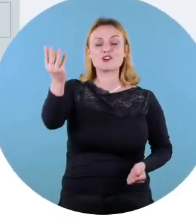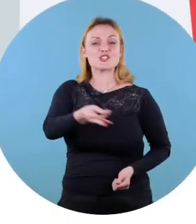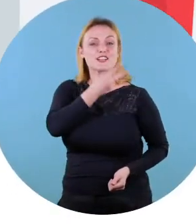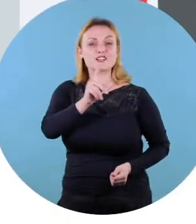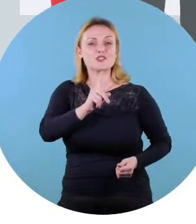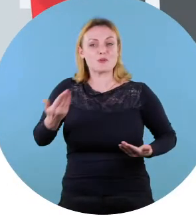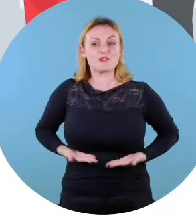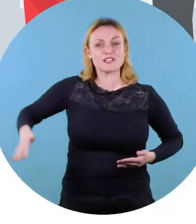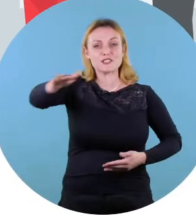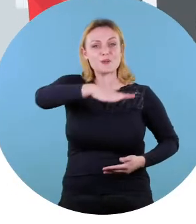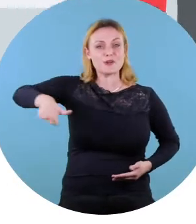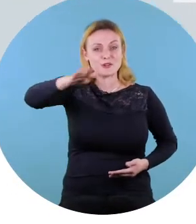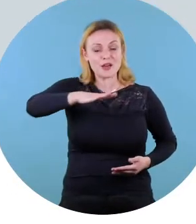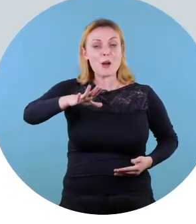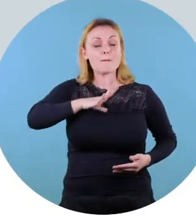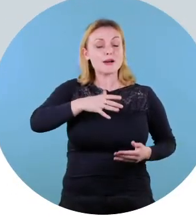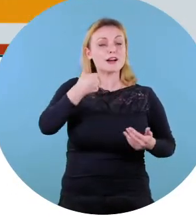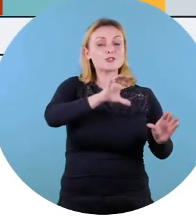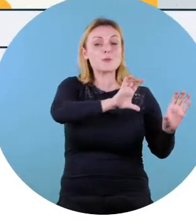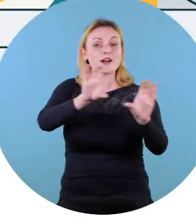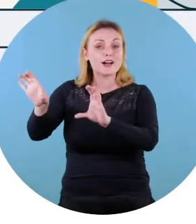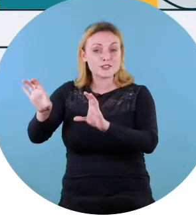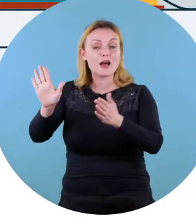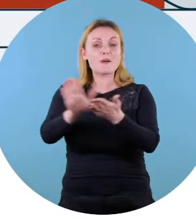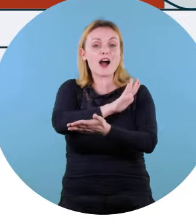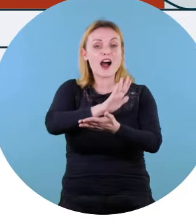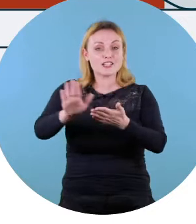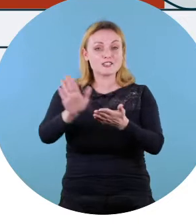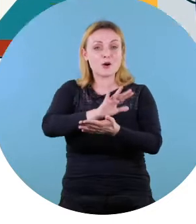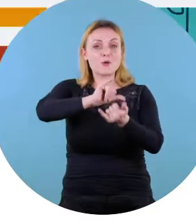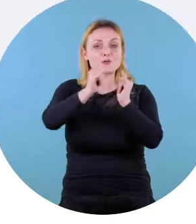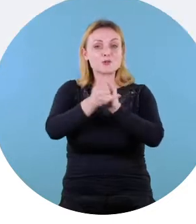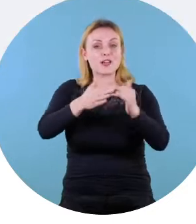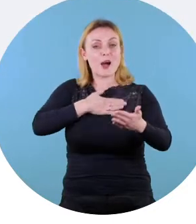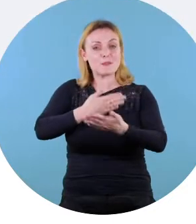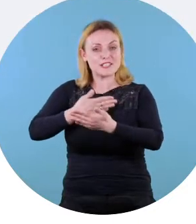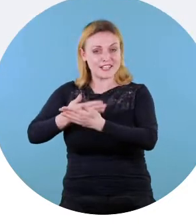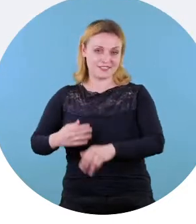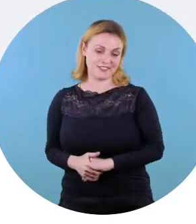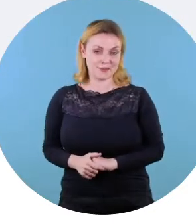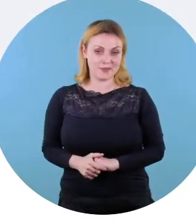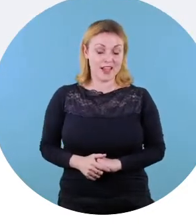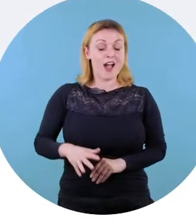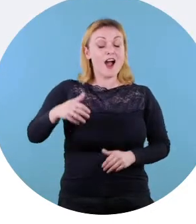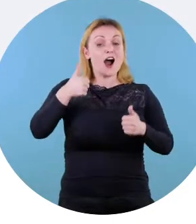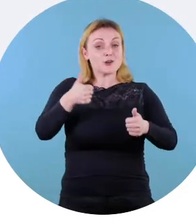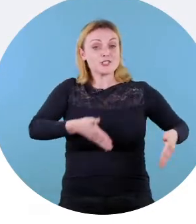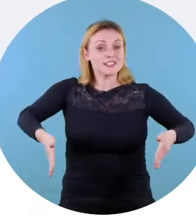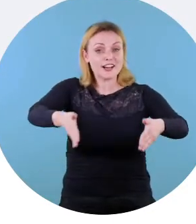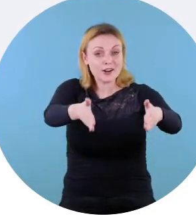Каждый желает, чтобы его населенный пункт был благоустроен и обеспечен качественными общественными услугами.